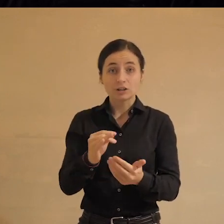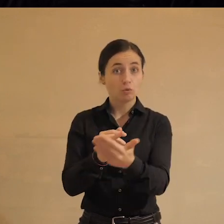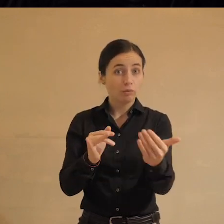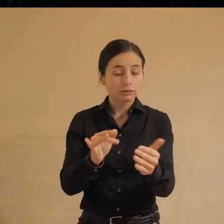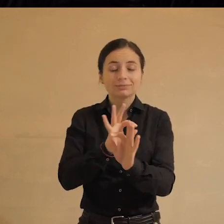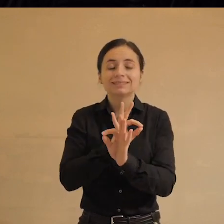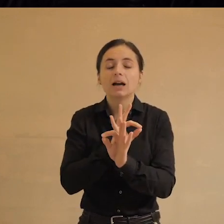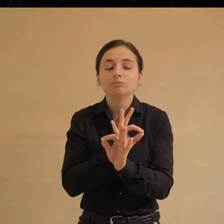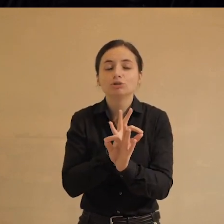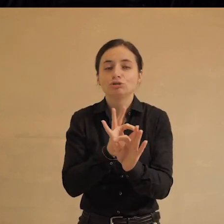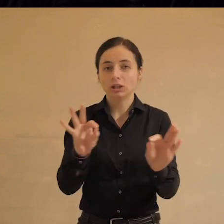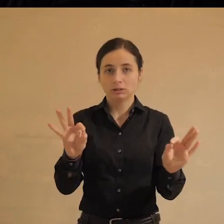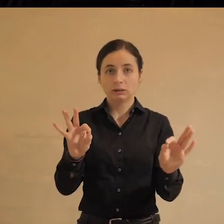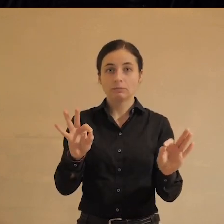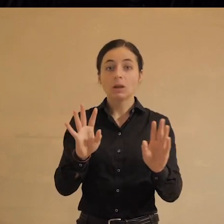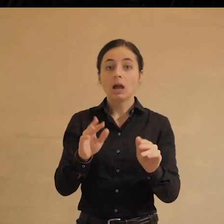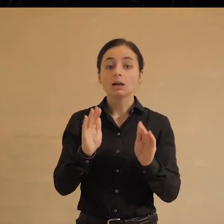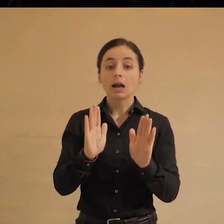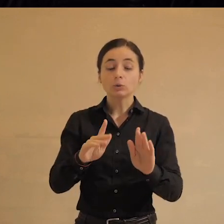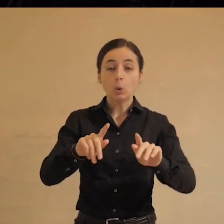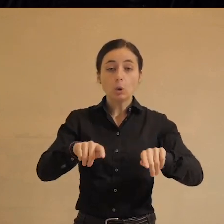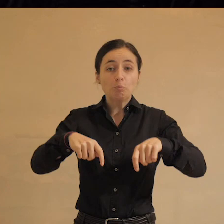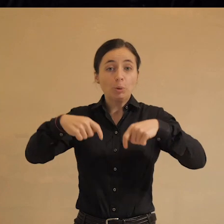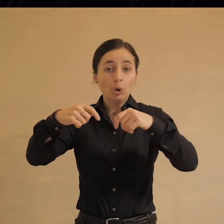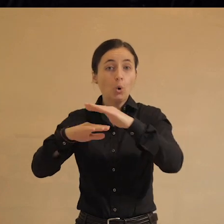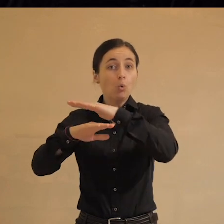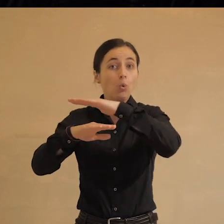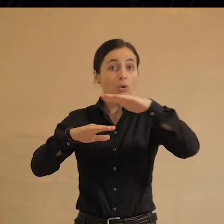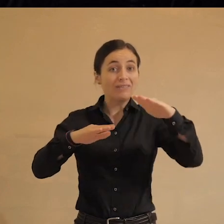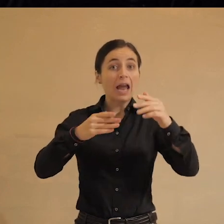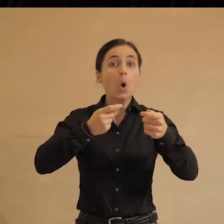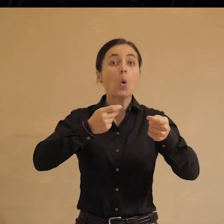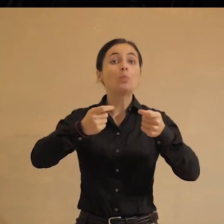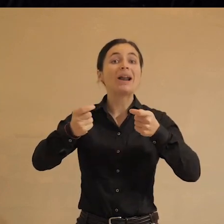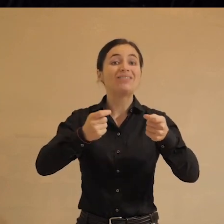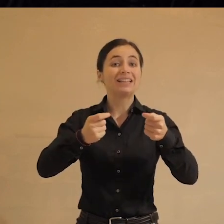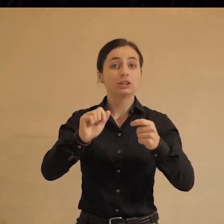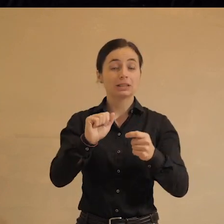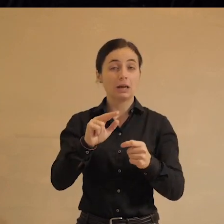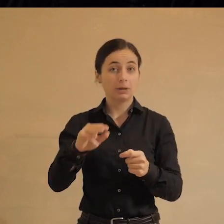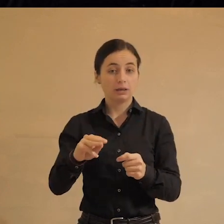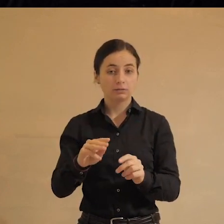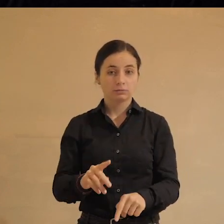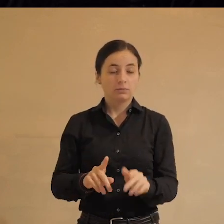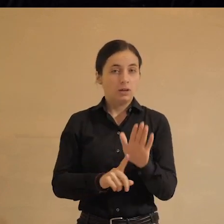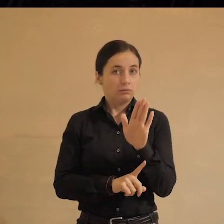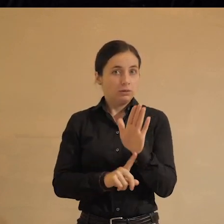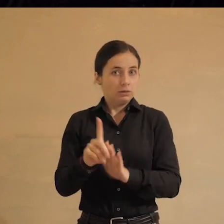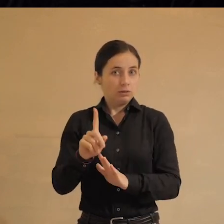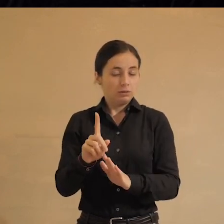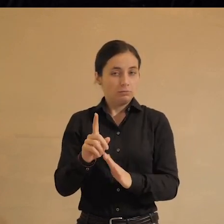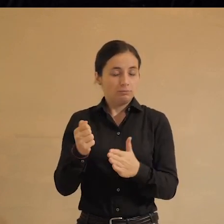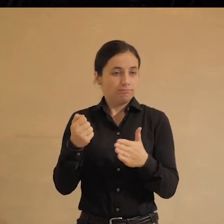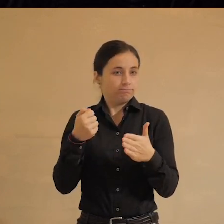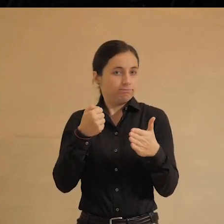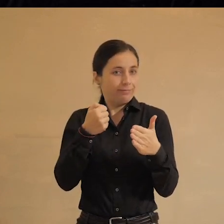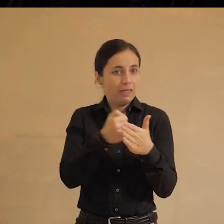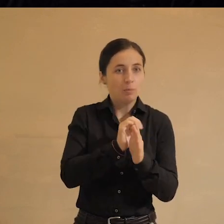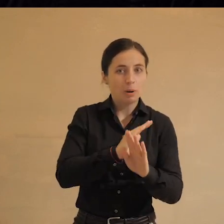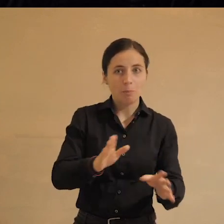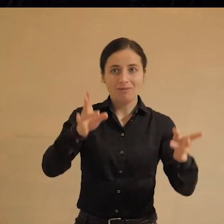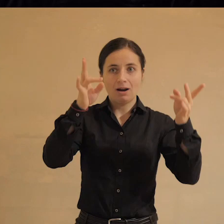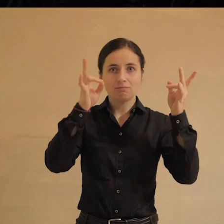замечательные совершенно, а как только переходишь на уровень управленческого аппарата, там начинается непробиваемая